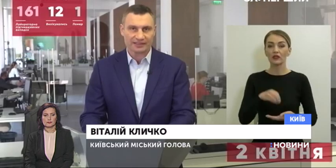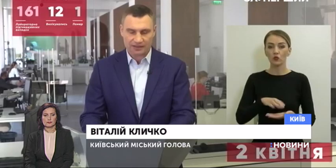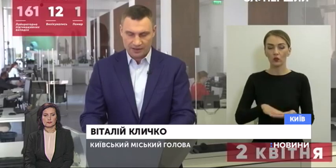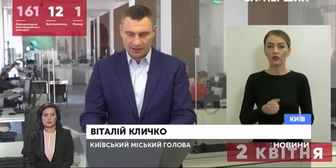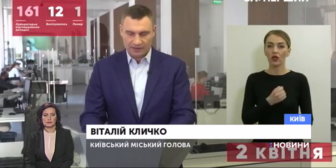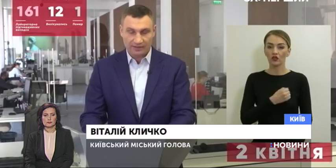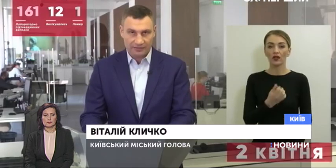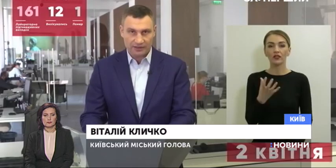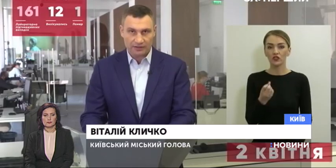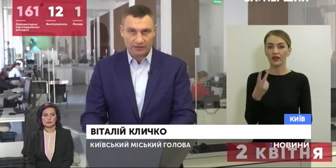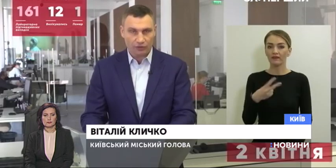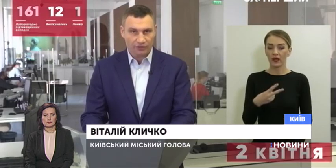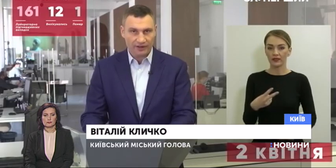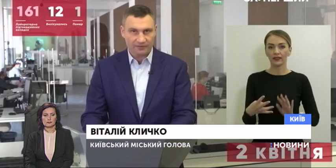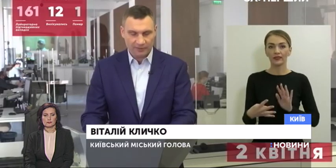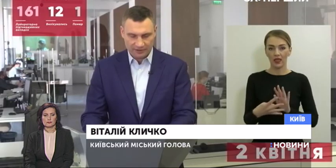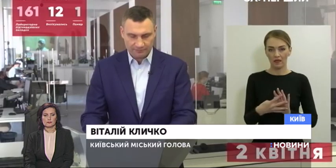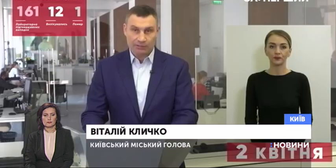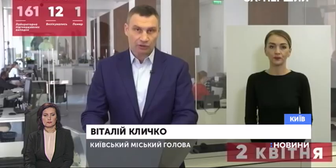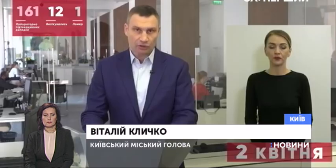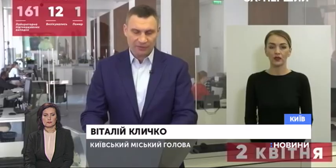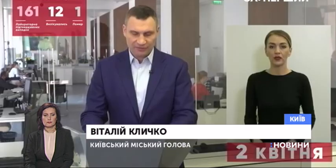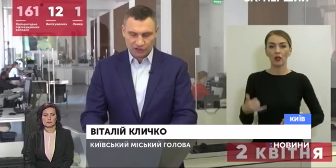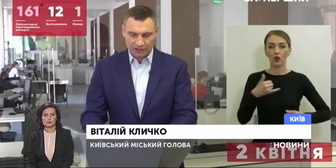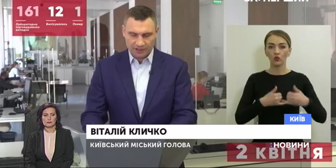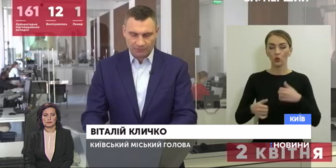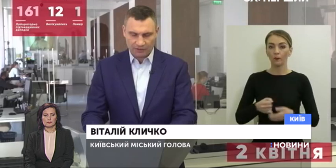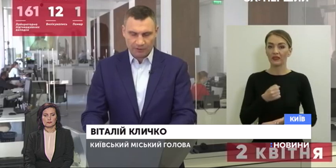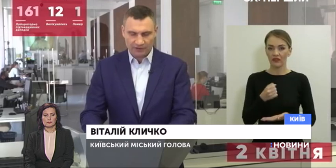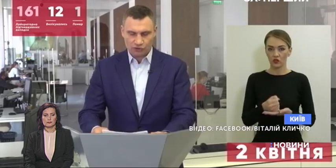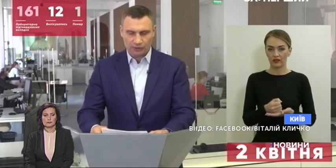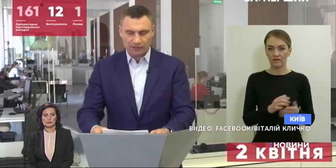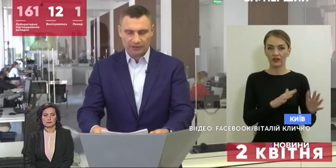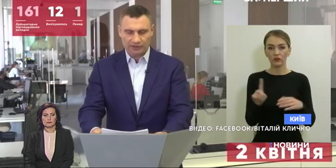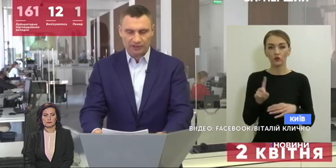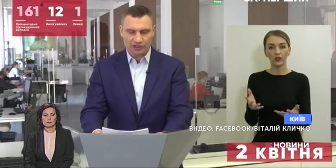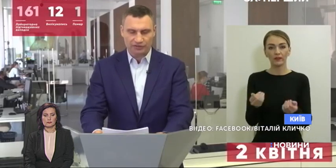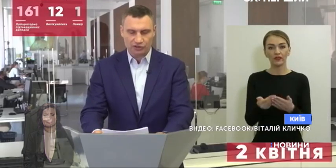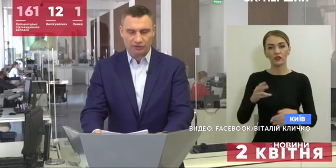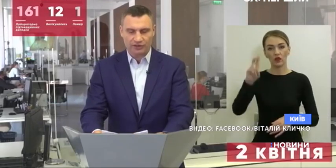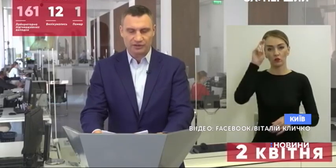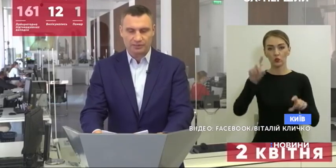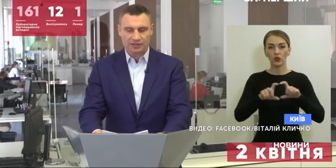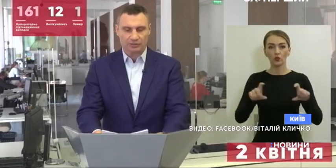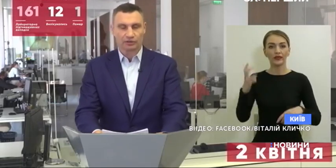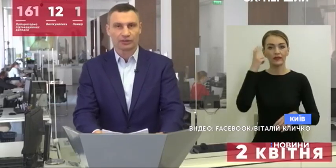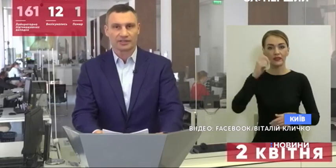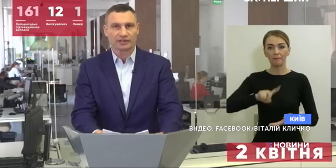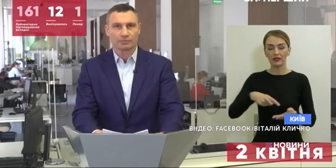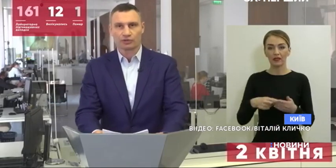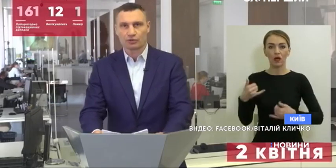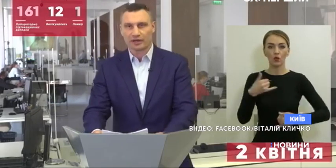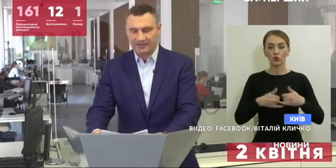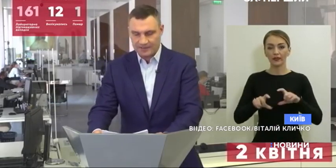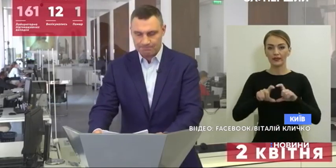на жаль, ще 29 нових випадків. З лабораторно підтверджених випадків, що ми отримали від Державної основи Київський міський